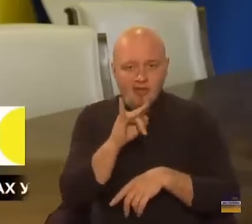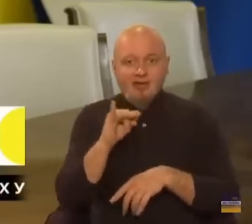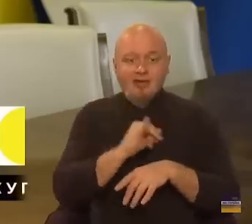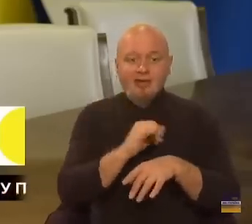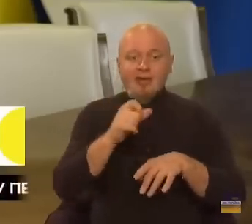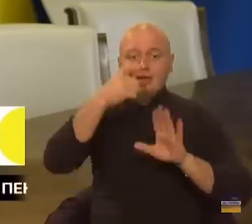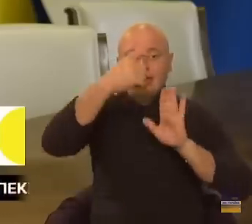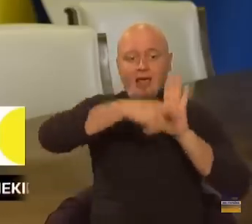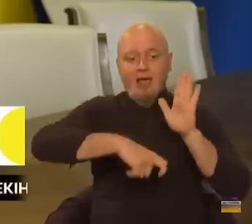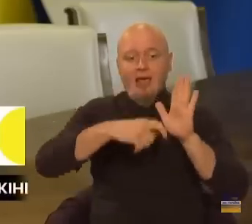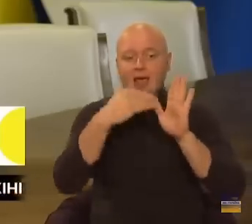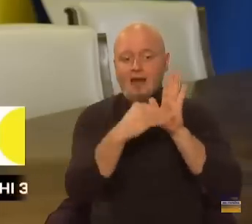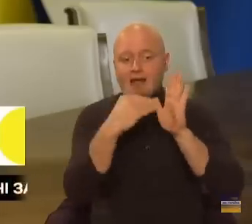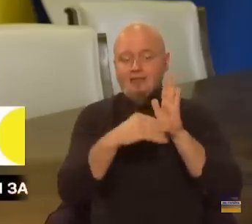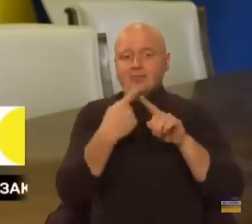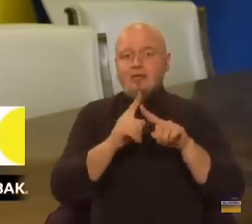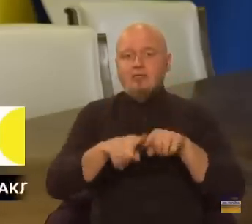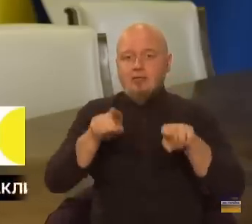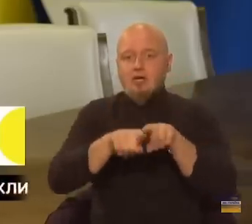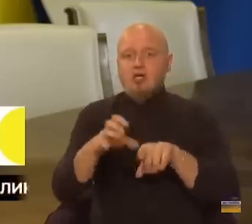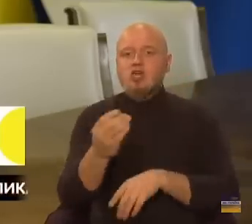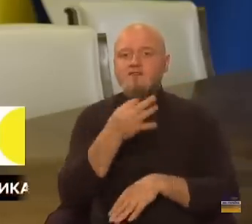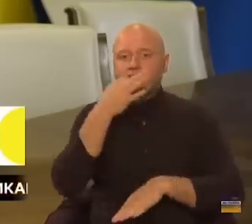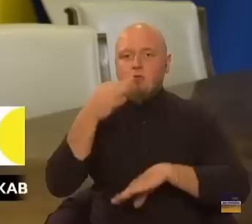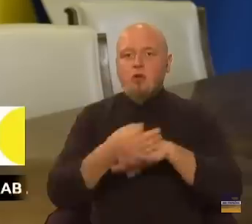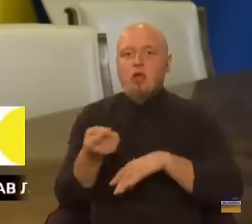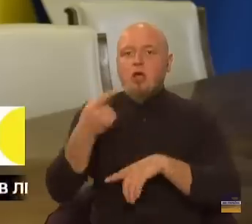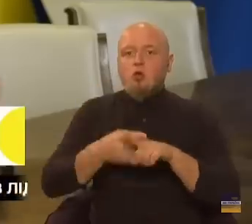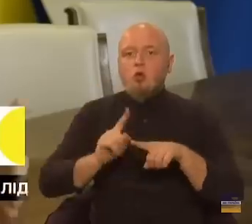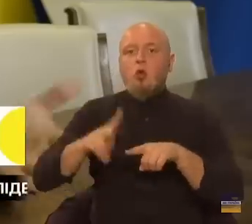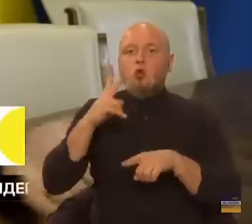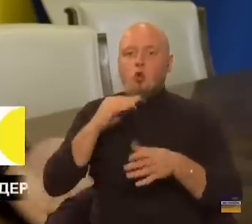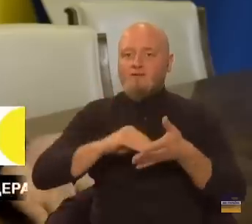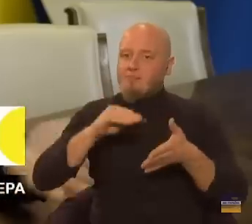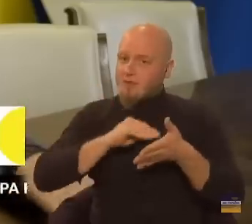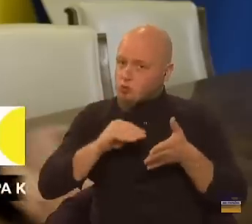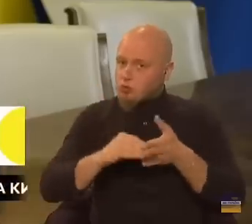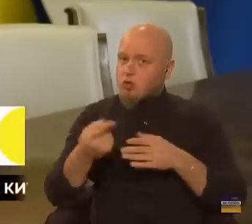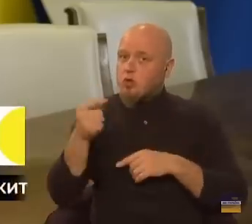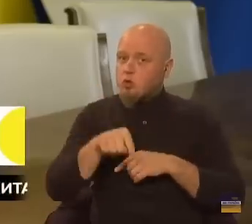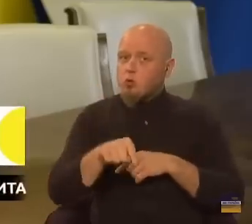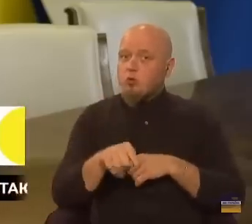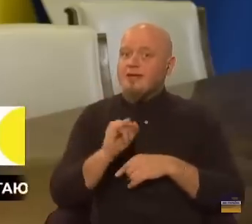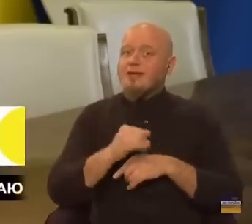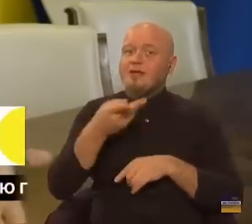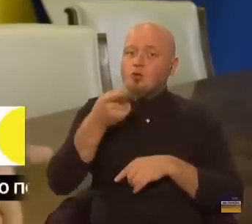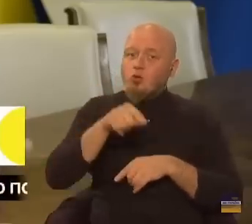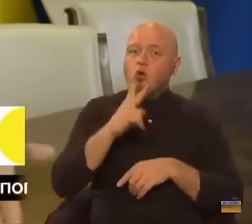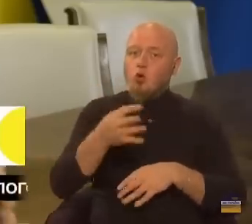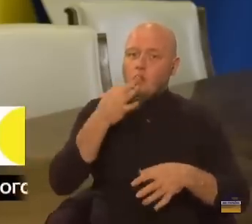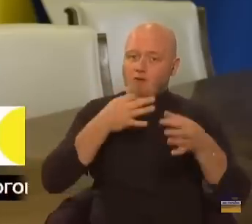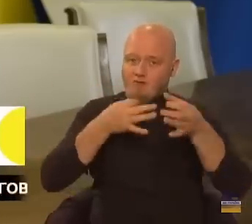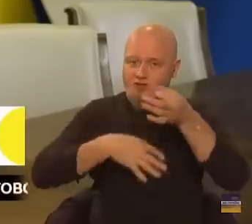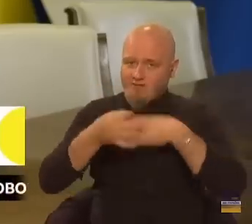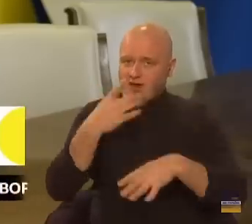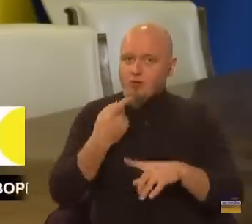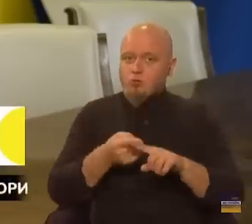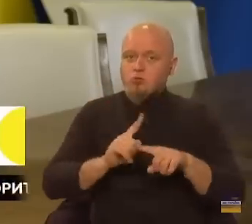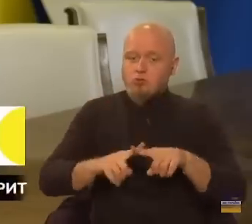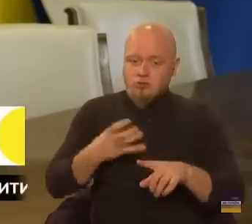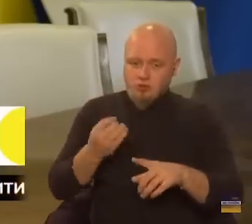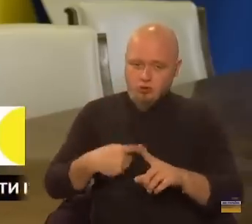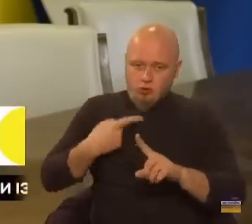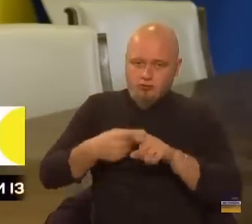це така ще й відповідальність того, хто виписує, тому і той, хто вживає. Тому це ще